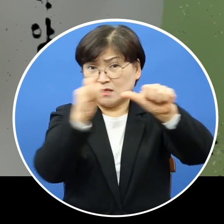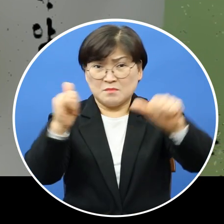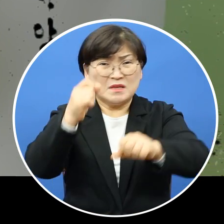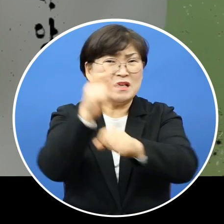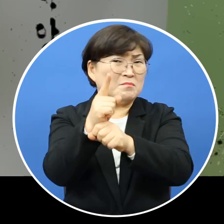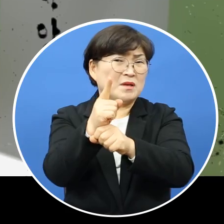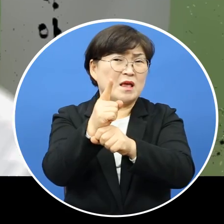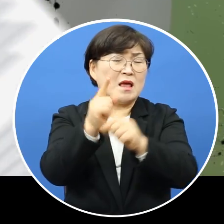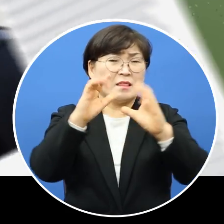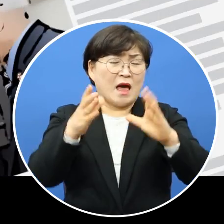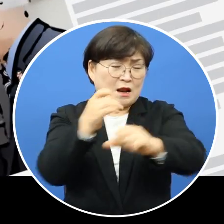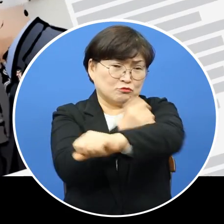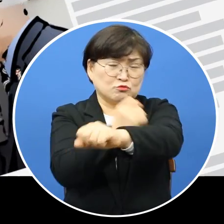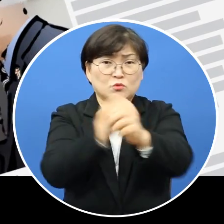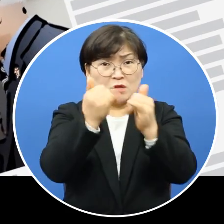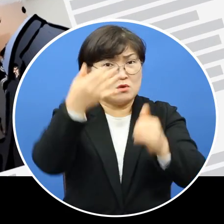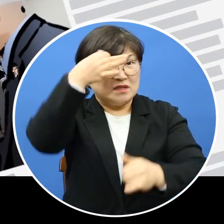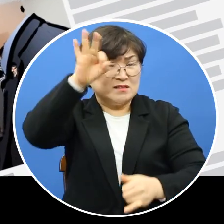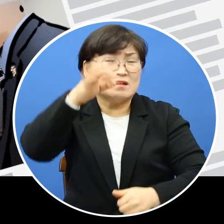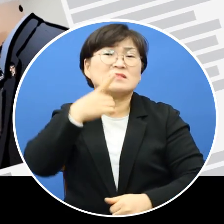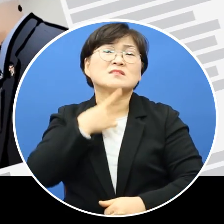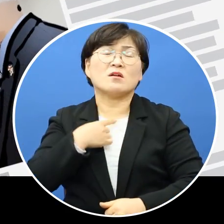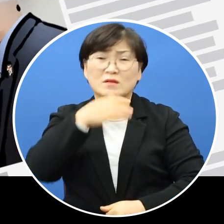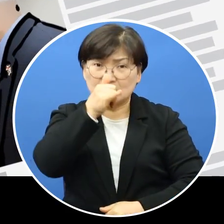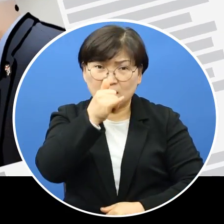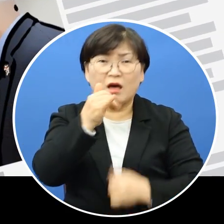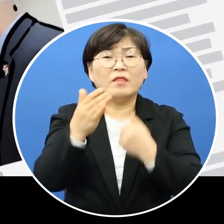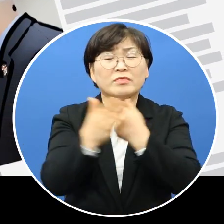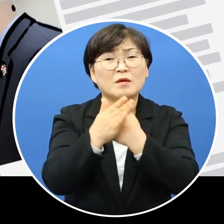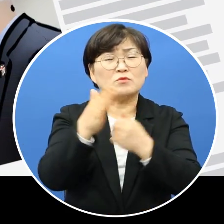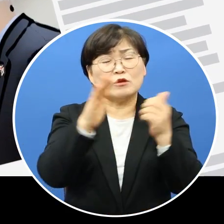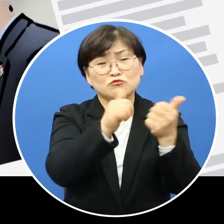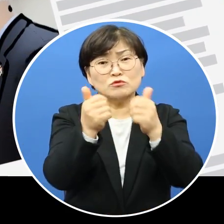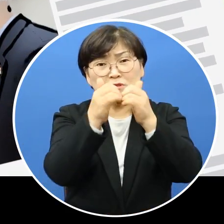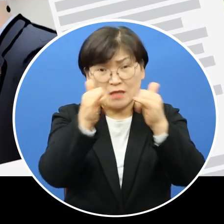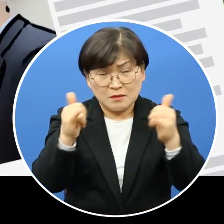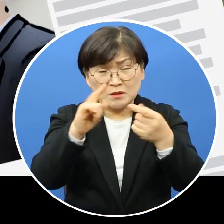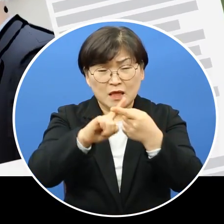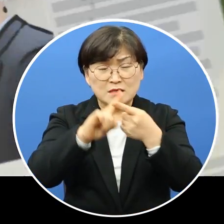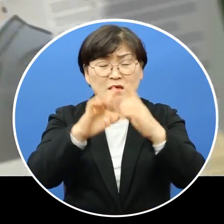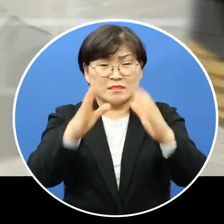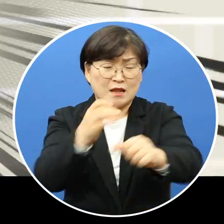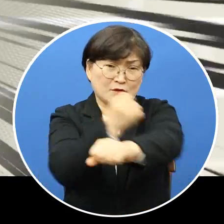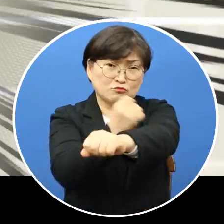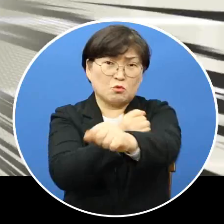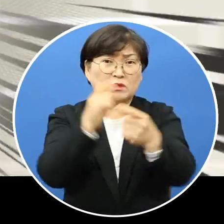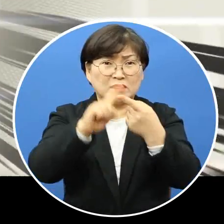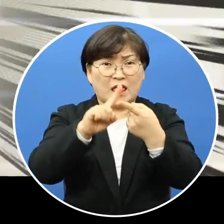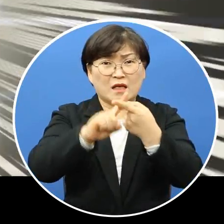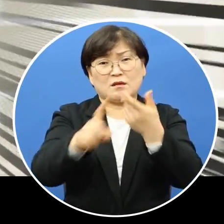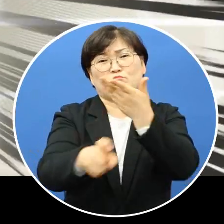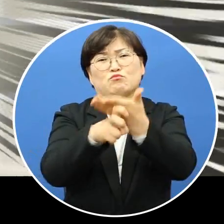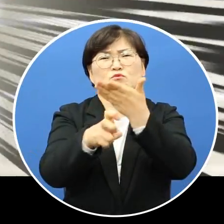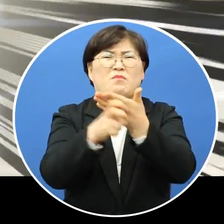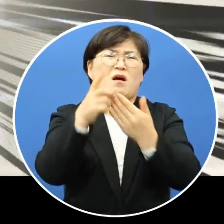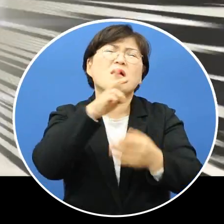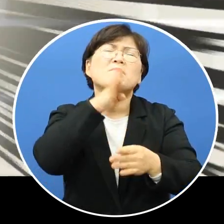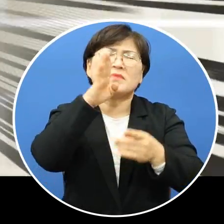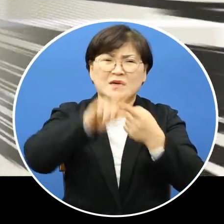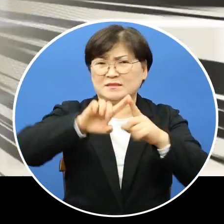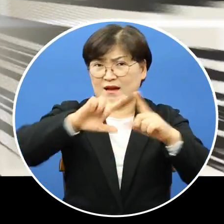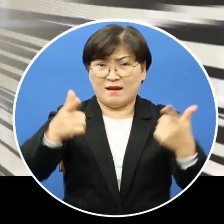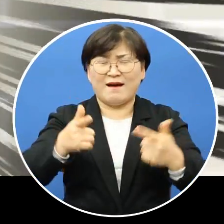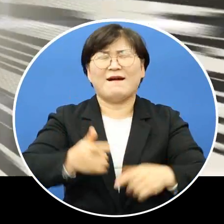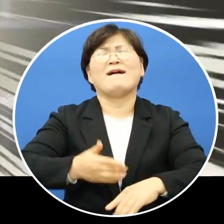순직한 공무원 중에도 이미 5명이 국가유공자로 등록된 전례가 있네요 따라서 고인에 대한 국가유공자 등록